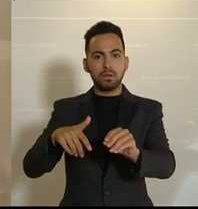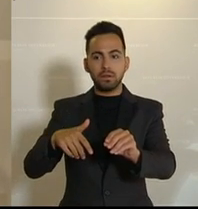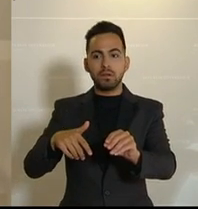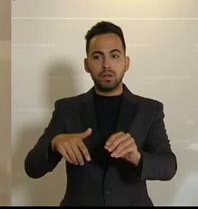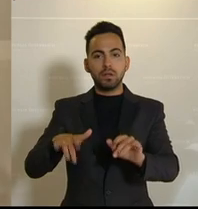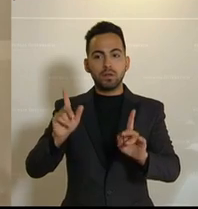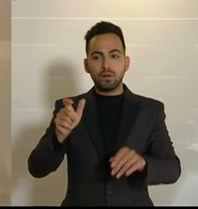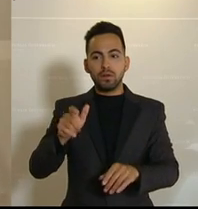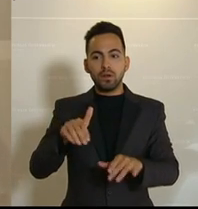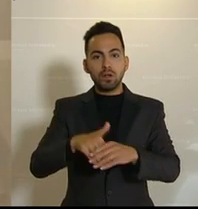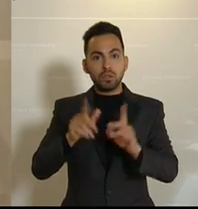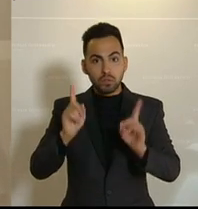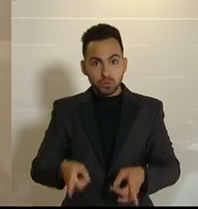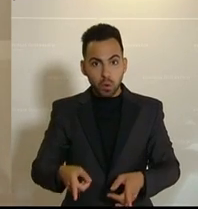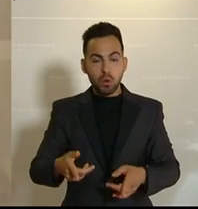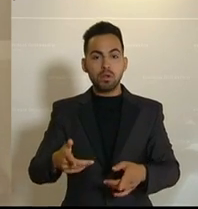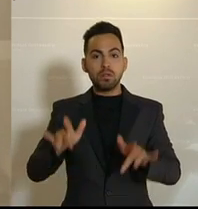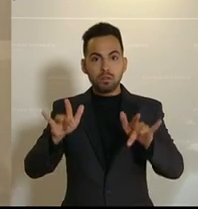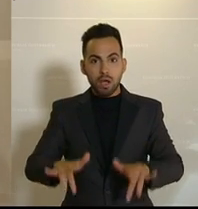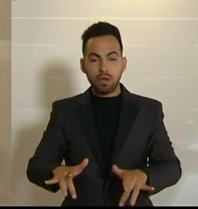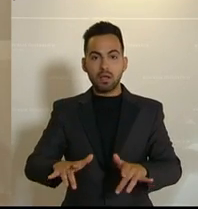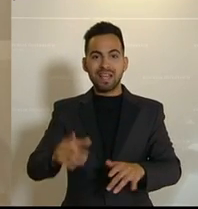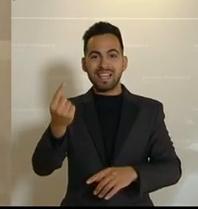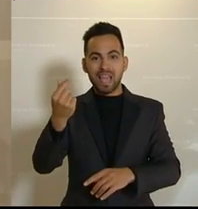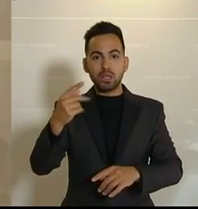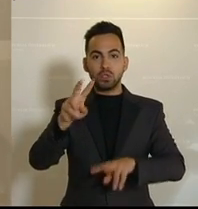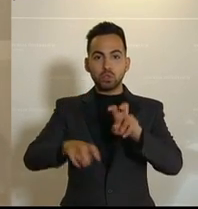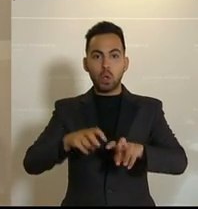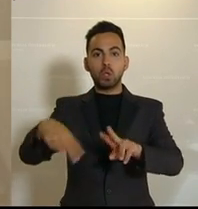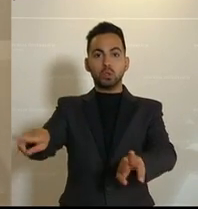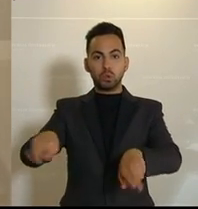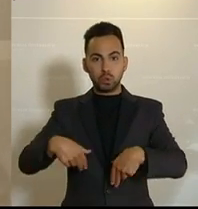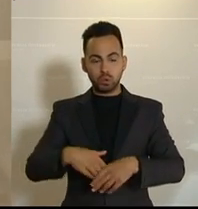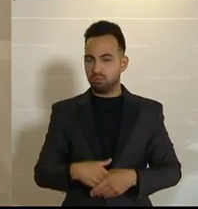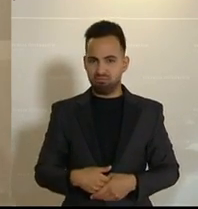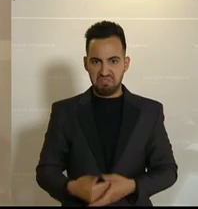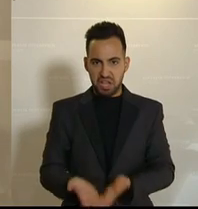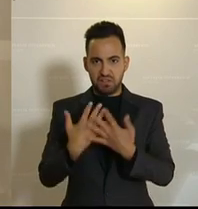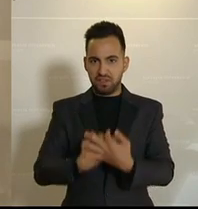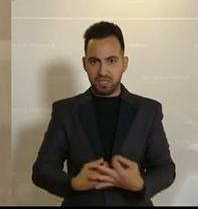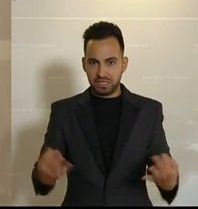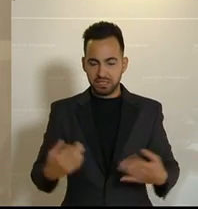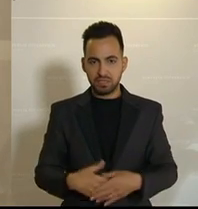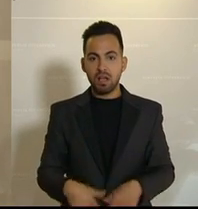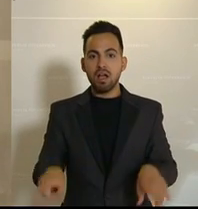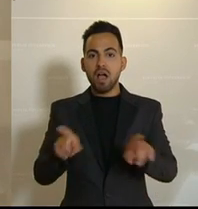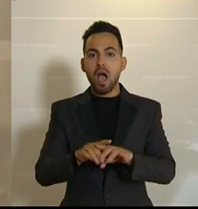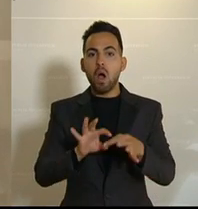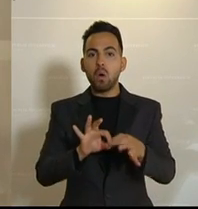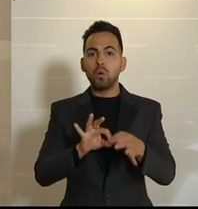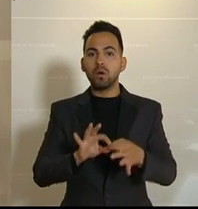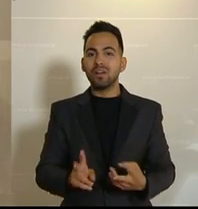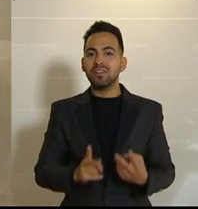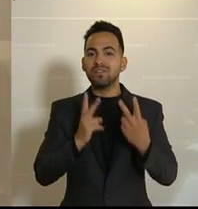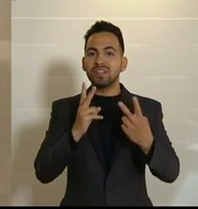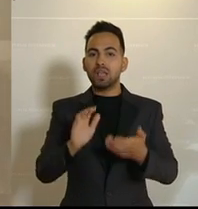Rückholaktion an österreichischen Steuergeldern. Erschreckend ist auch bezüglich der wichtigen